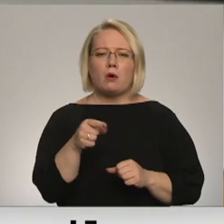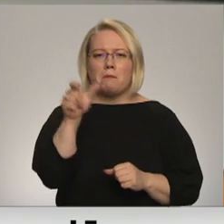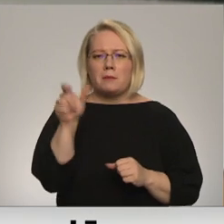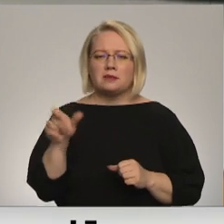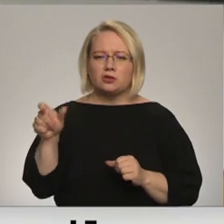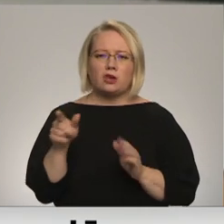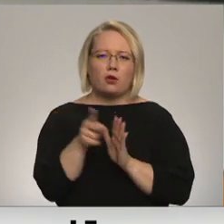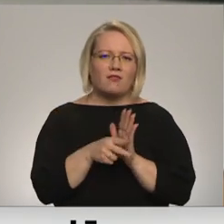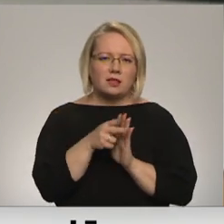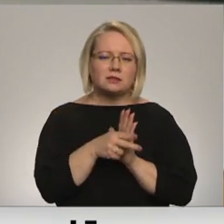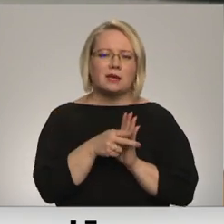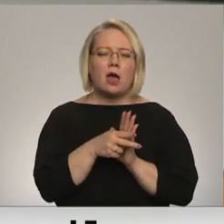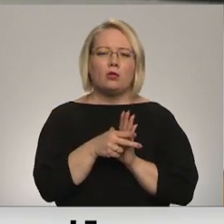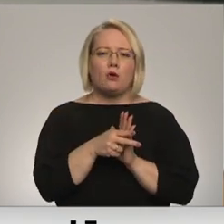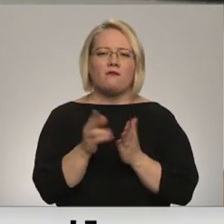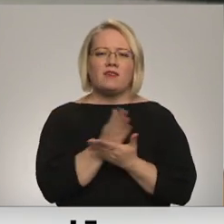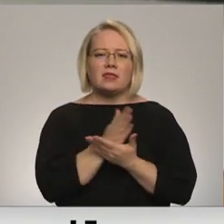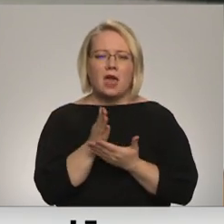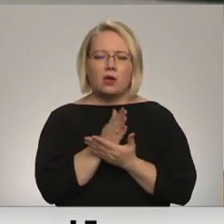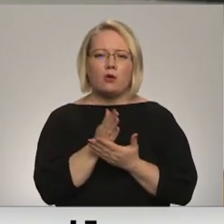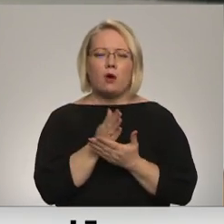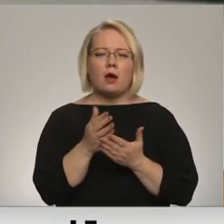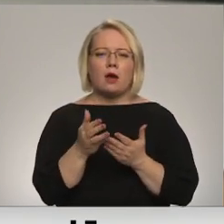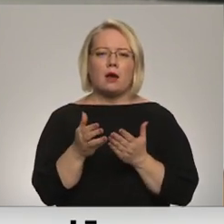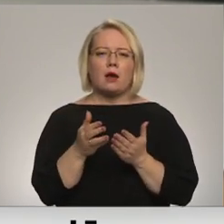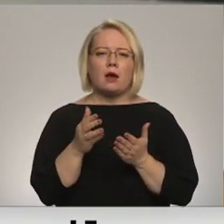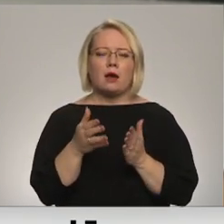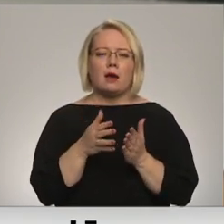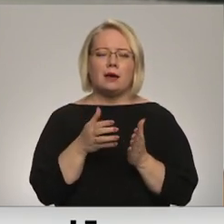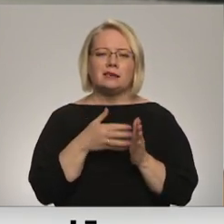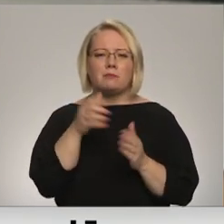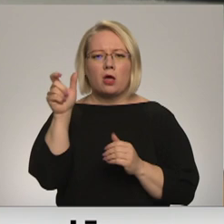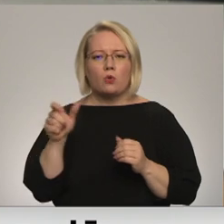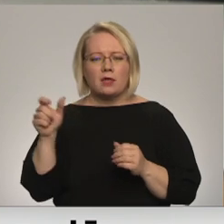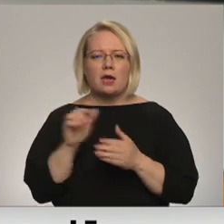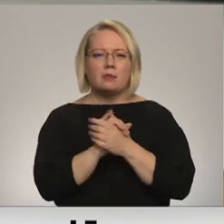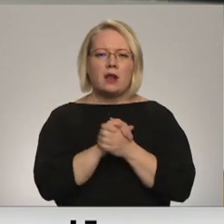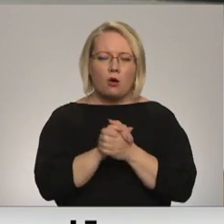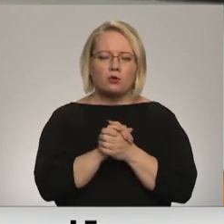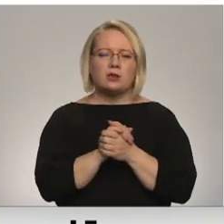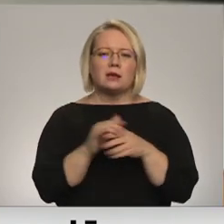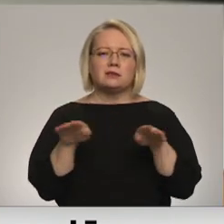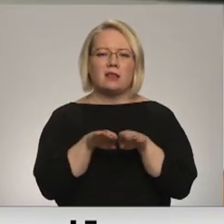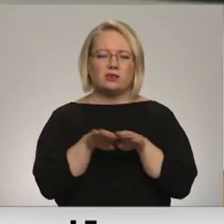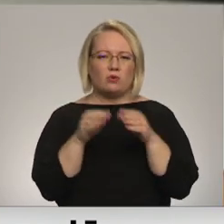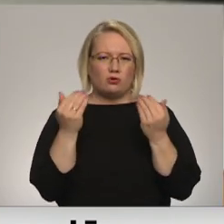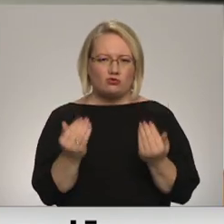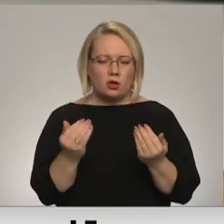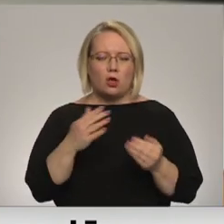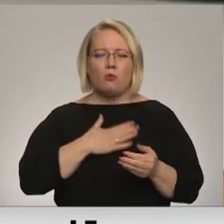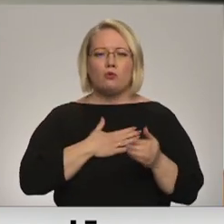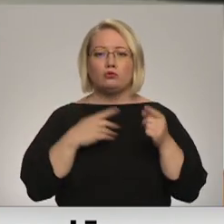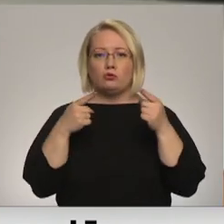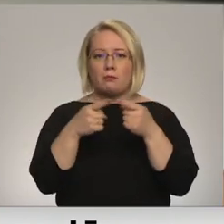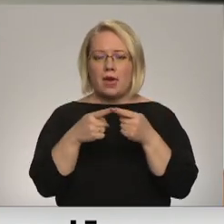vilcienu vidēju un lietotājiem draudzīgāk nekā viņš ir šodien. Mūsu mērķis